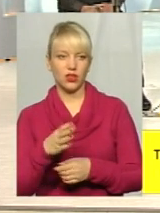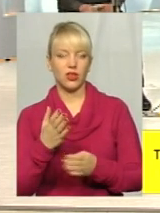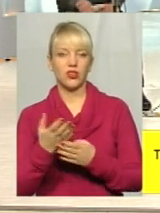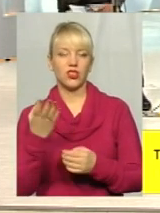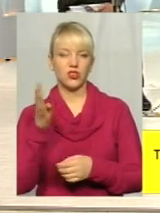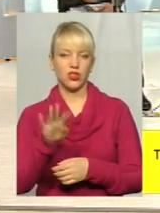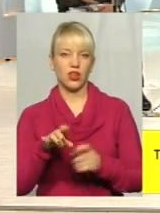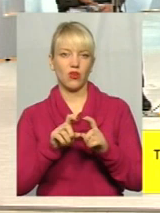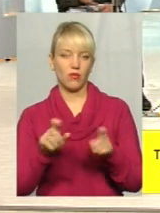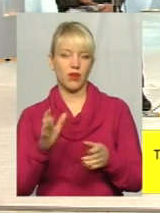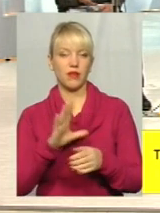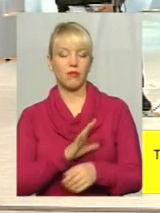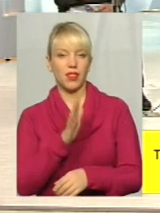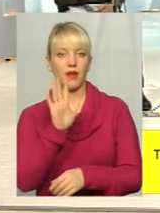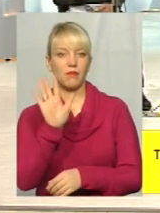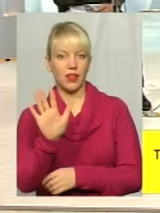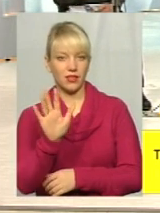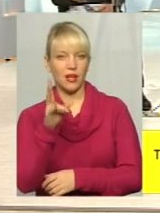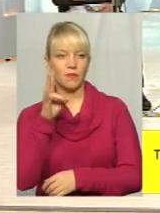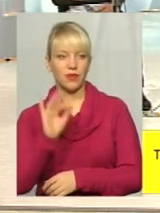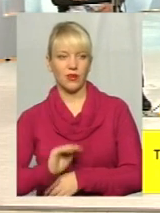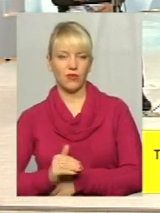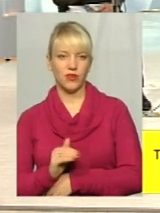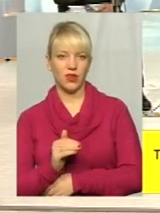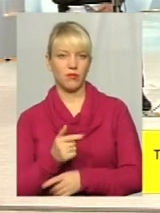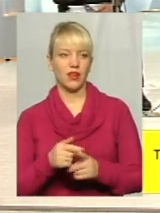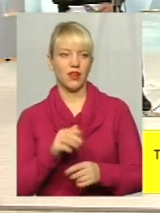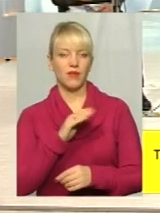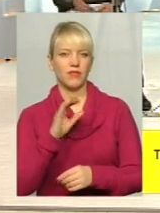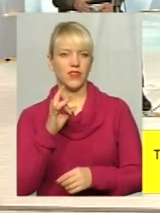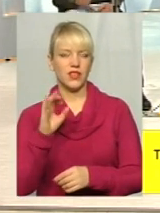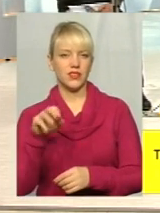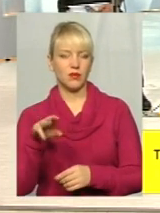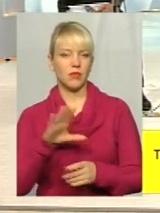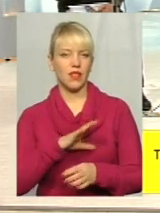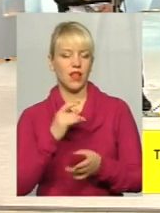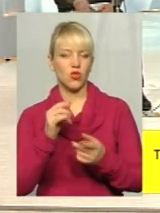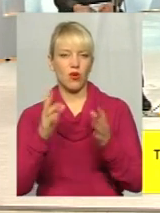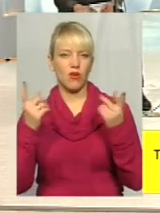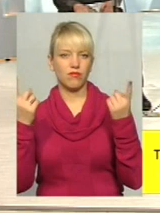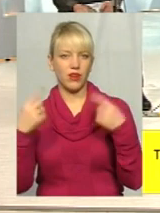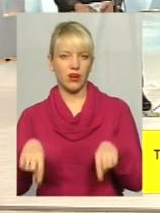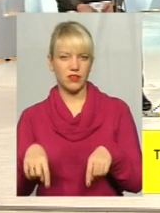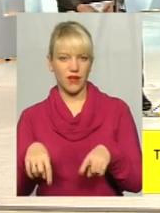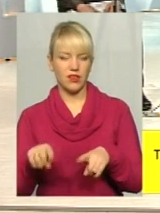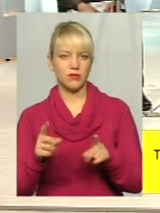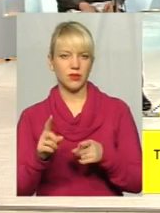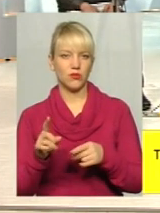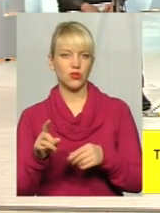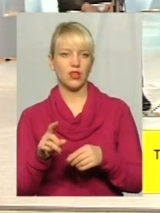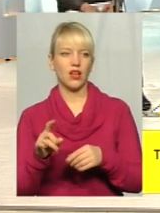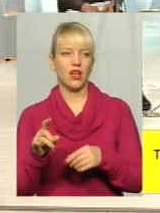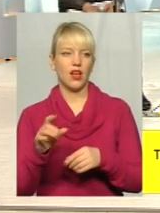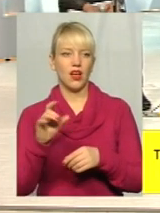компанії, Чотири, була п'ятая, фірма «Аферизм» була, вона розвалилась, з-за того, що займалась аферизмом.